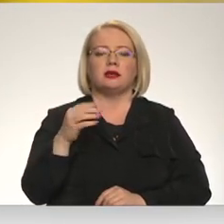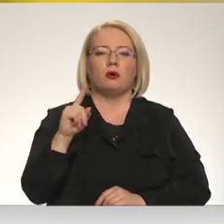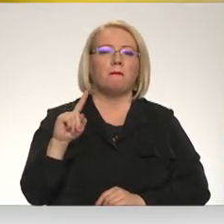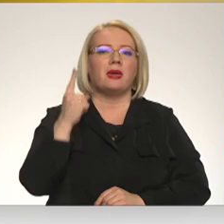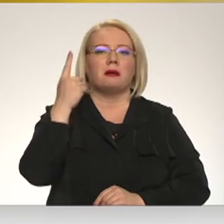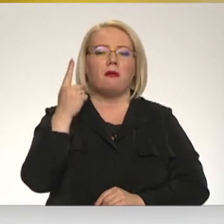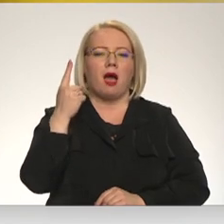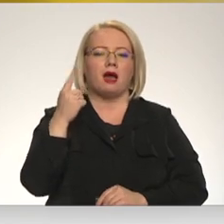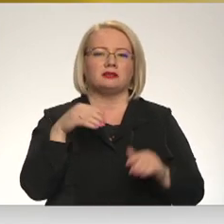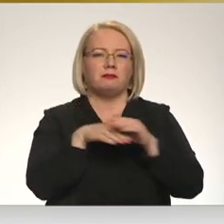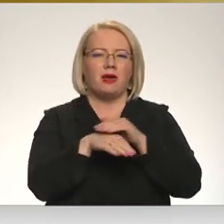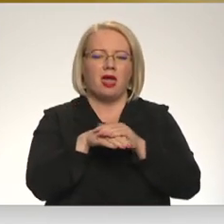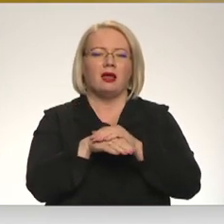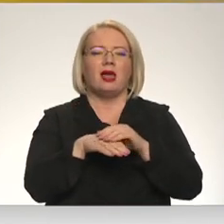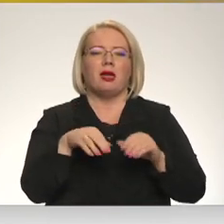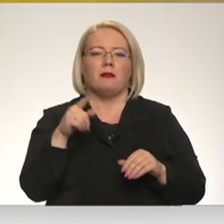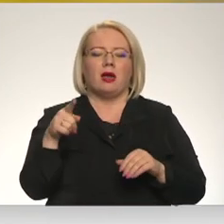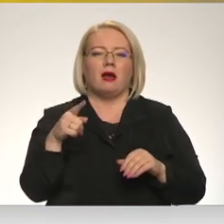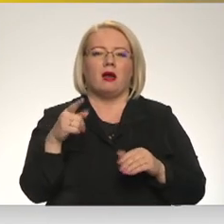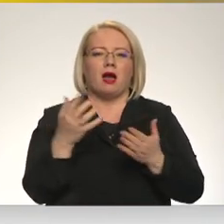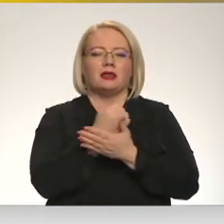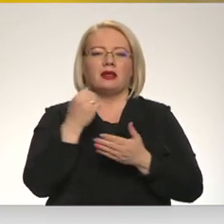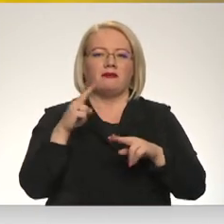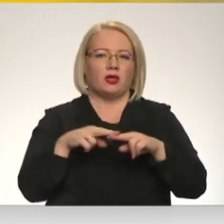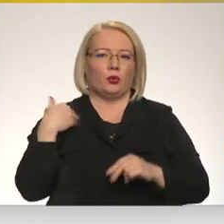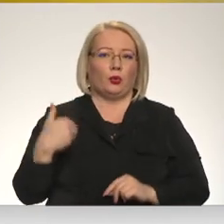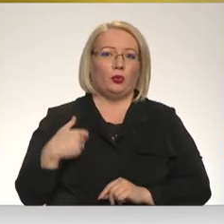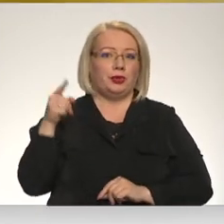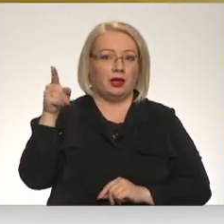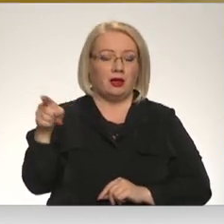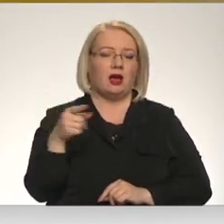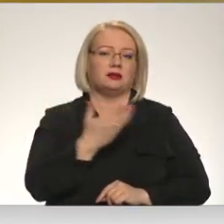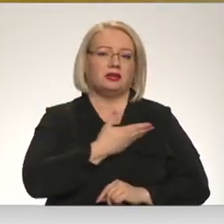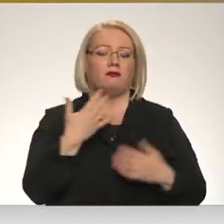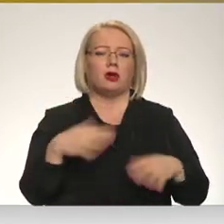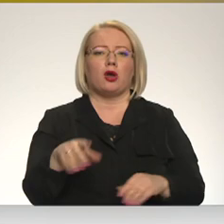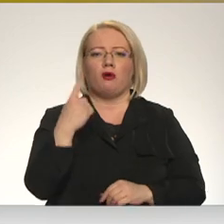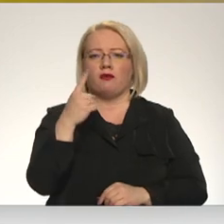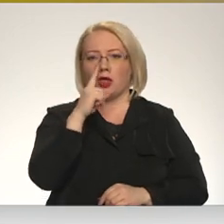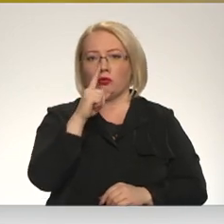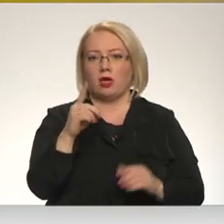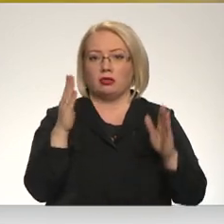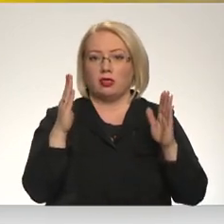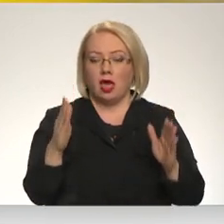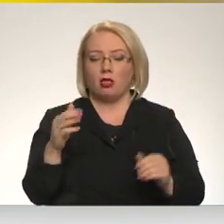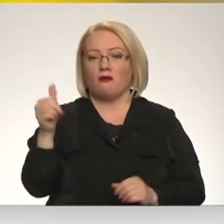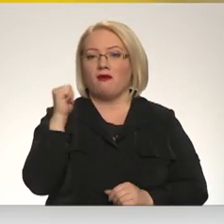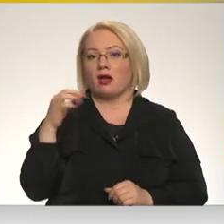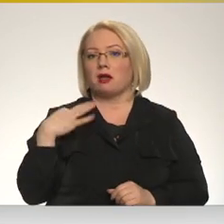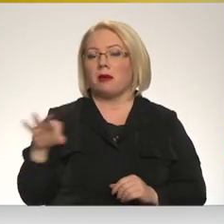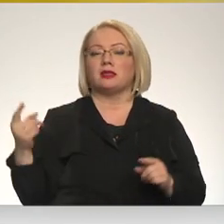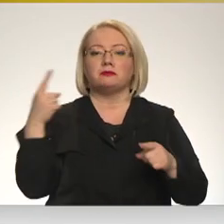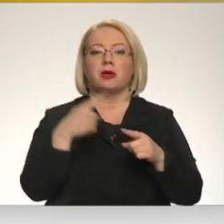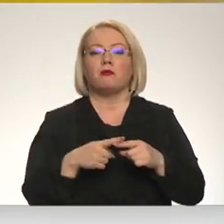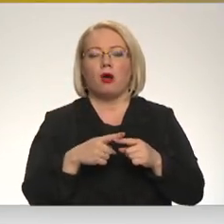pirmajām patvērumu no karšausmām Ukraina atrada kuldīgā. Viņa tur dzīvo jau vairāk nekā nedēļu, un vakar meitas pirmo reizi devās